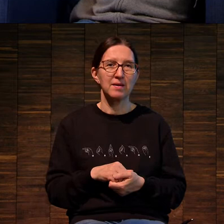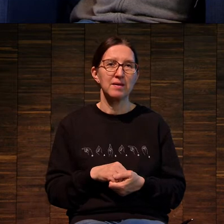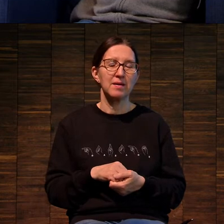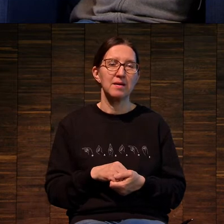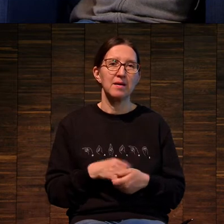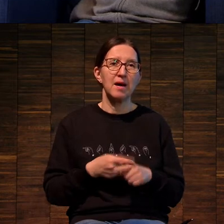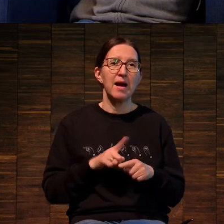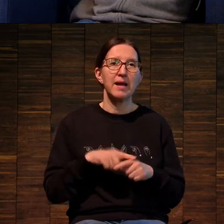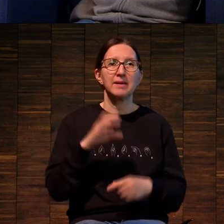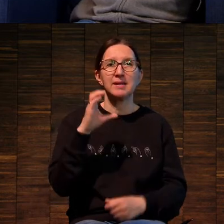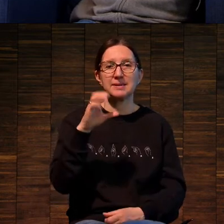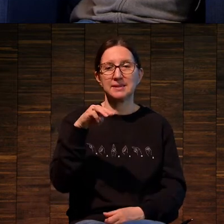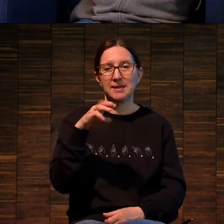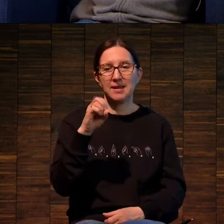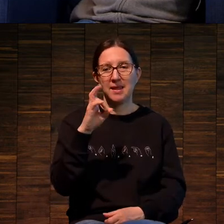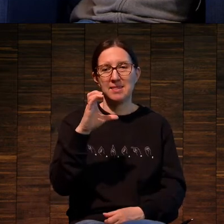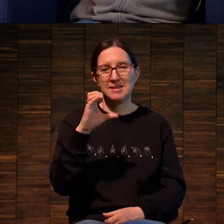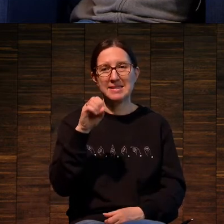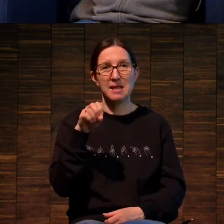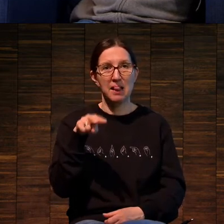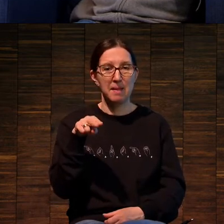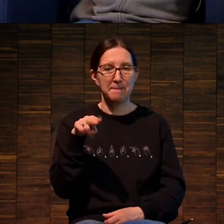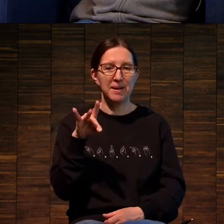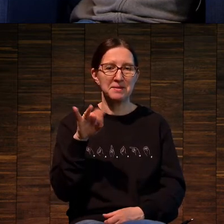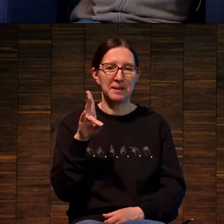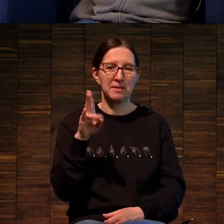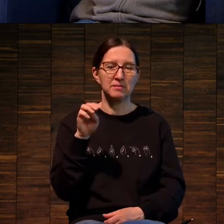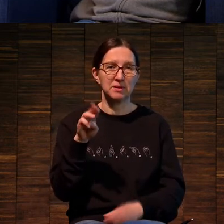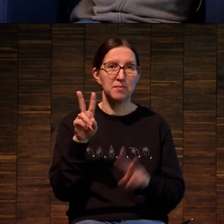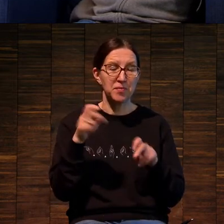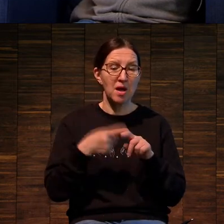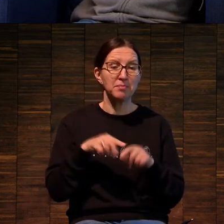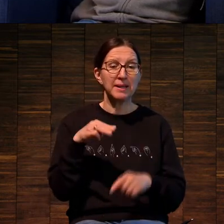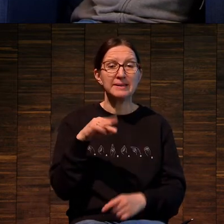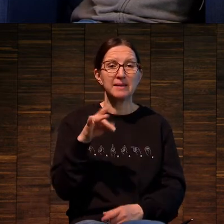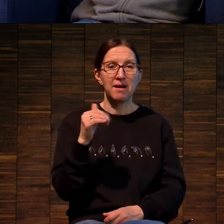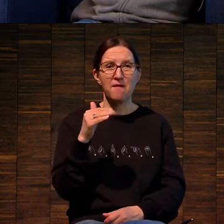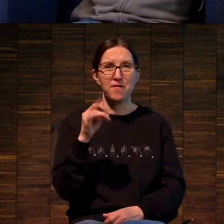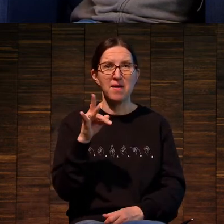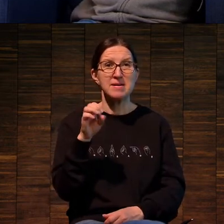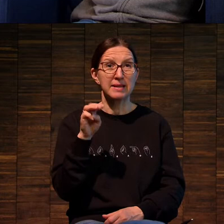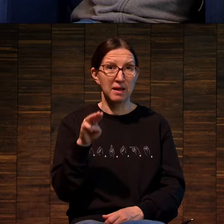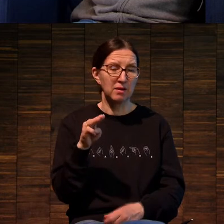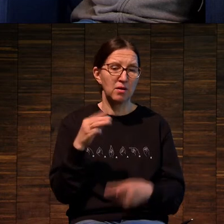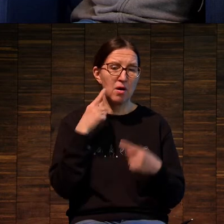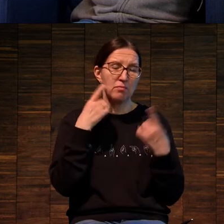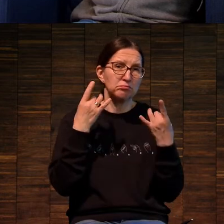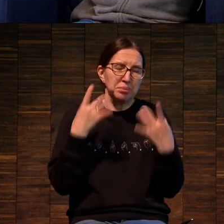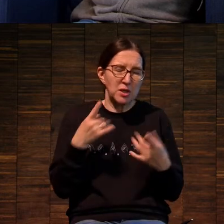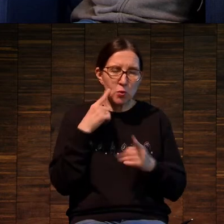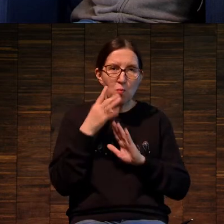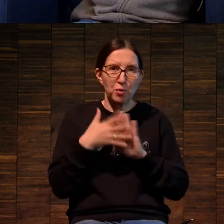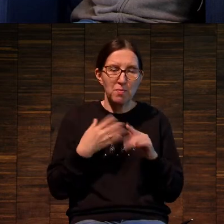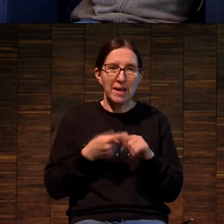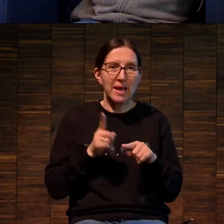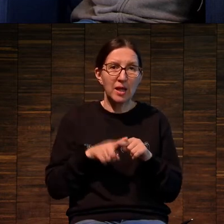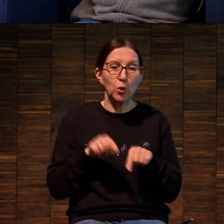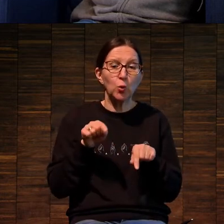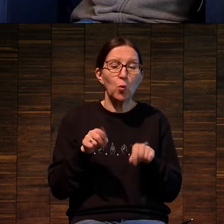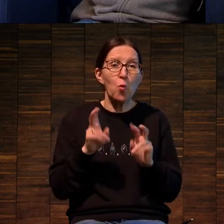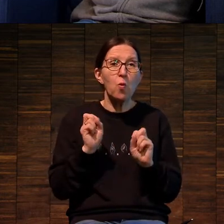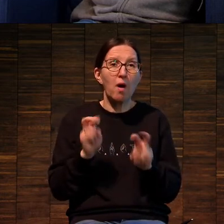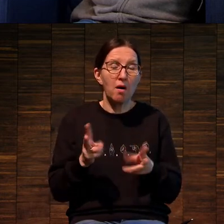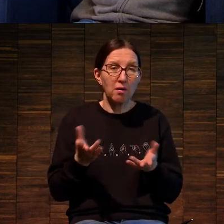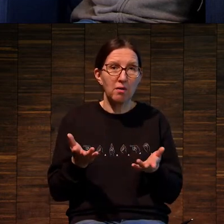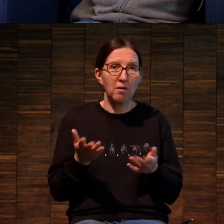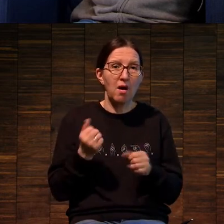Стенцл принт. То есть трафарет, в самом простом понимании, пашуар — это то, как